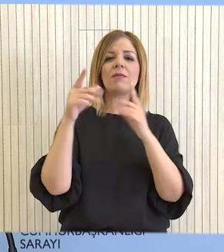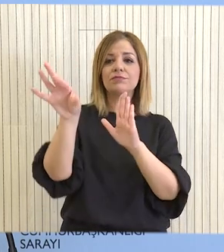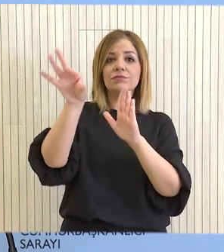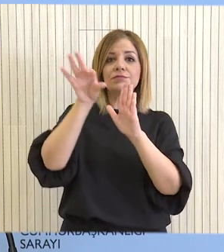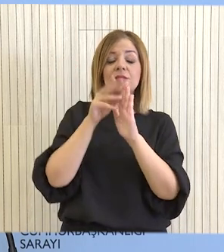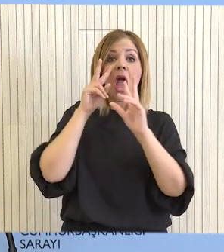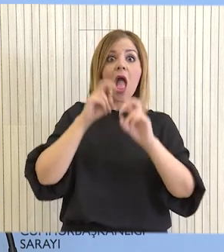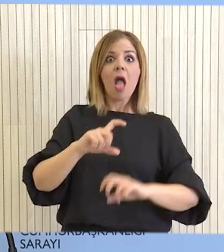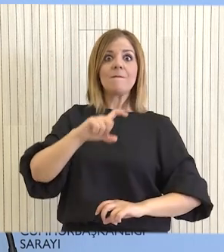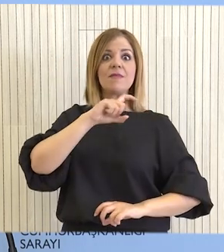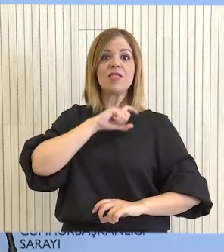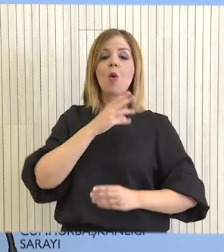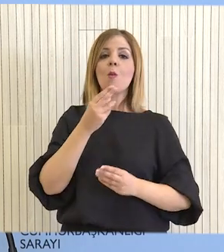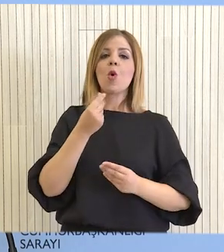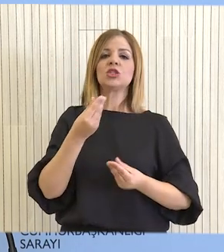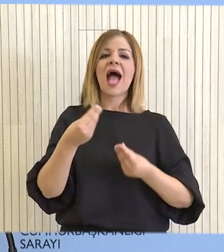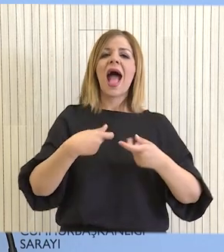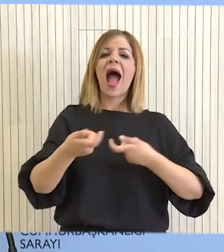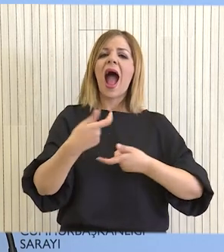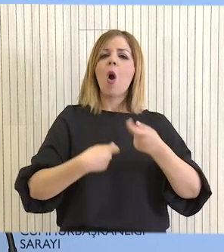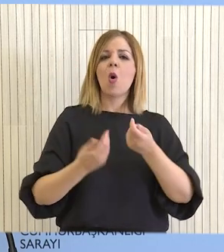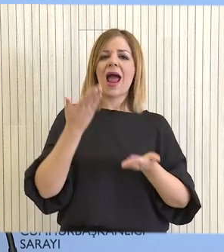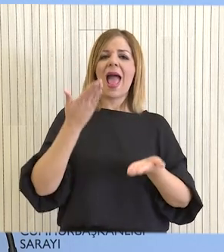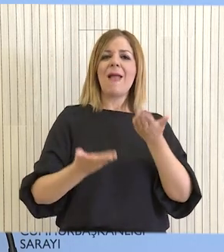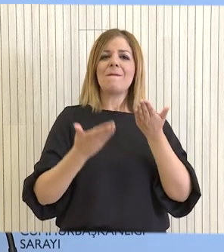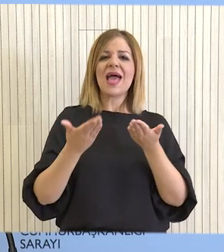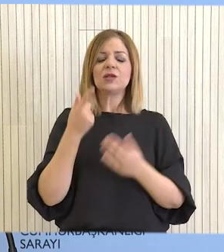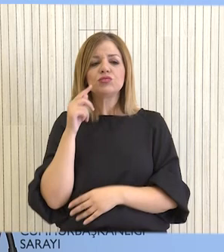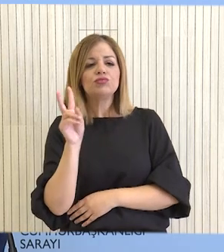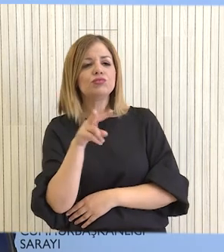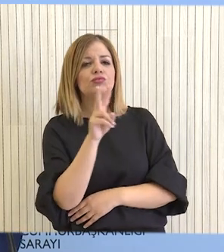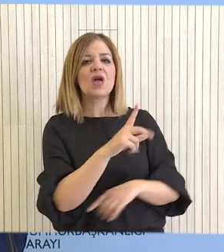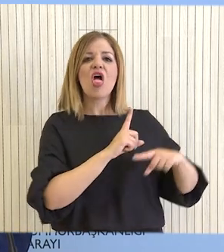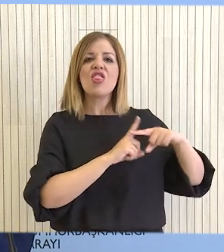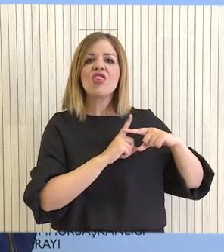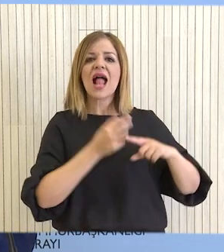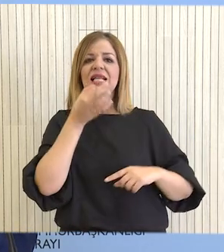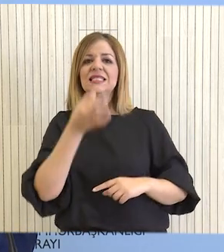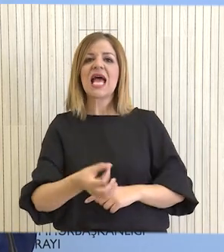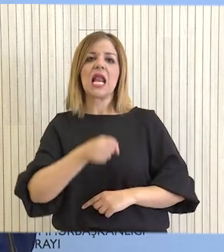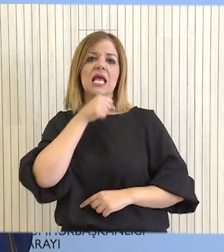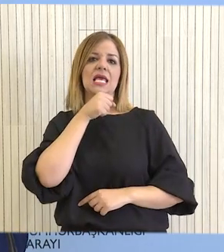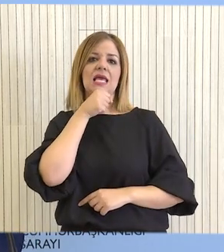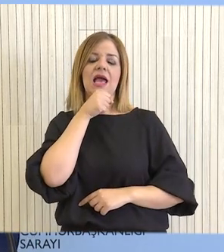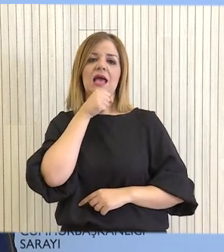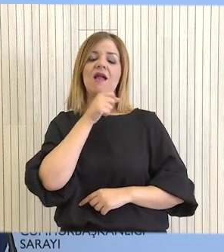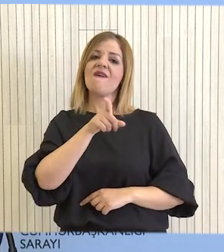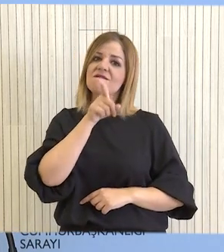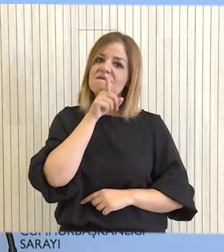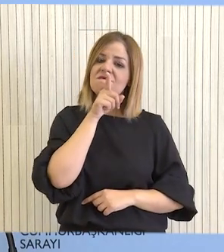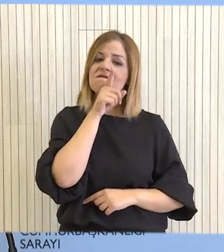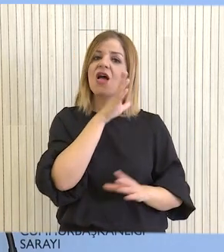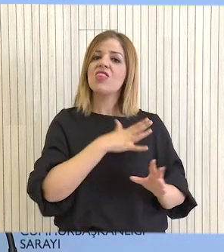Επιθιορητής με Αγορά Υπηρεσιών, για παρακολούθηση των βιομηχανικών ζωνών Ιδαλίου, Τσερίου και Γερίου. Παρόμοιο μοντέλο,